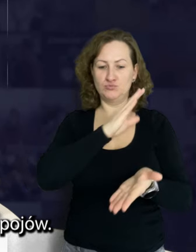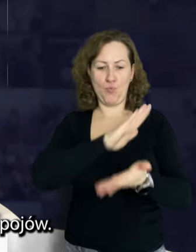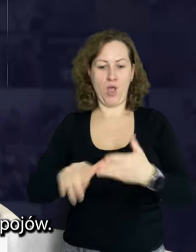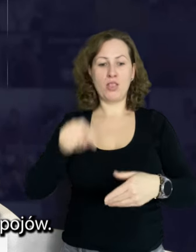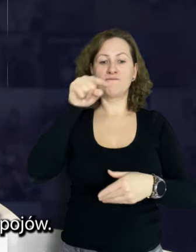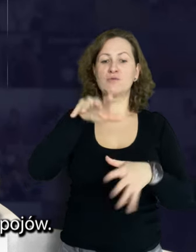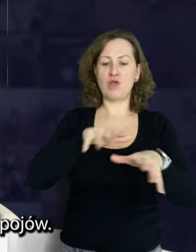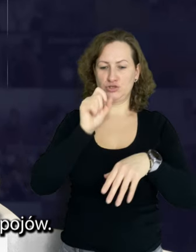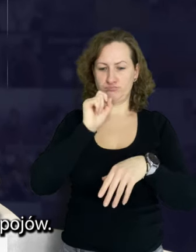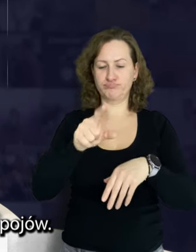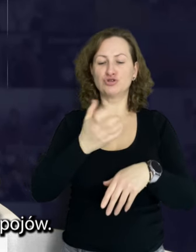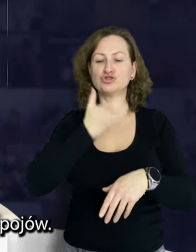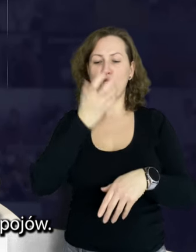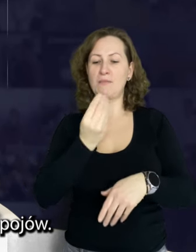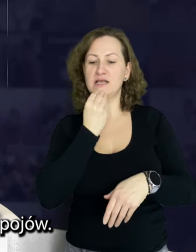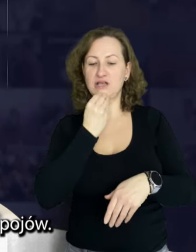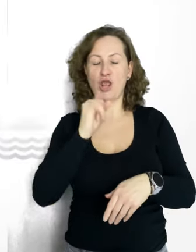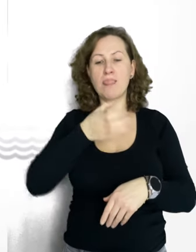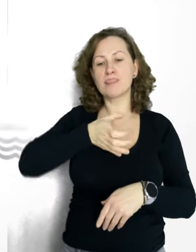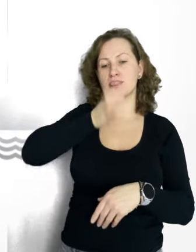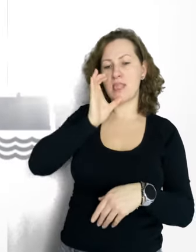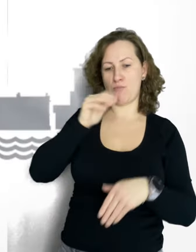możliwość kupienia ciepłego posiłku i napojów.